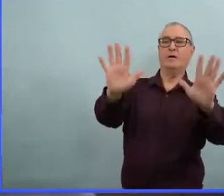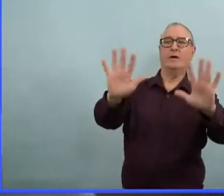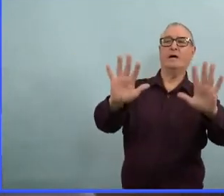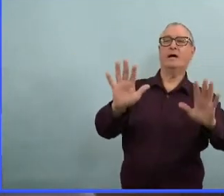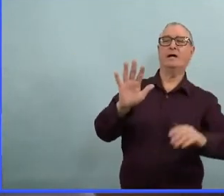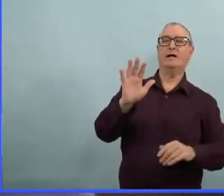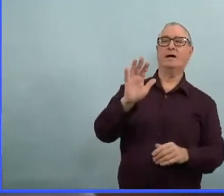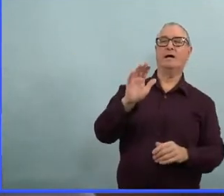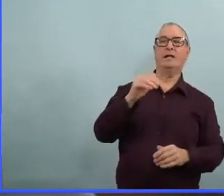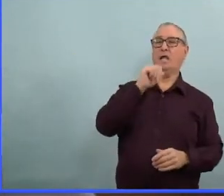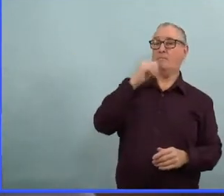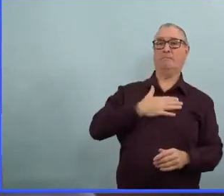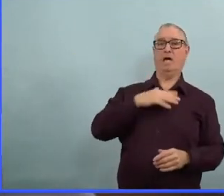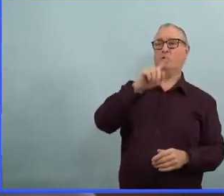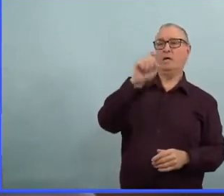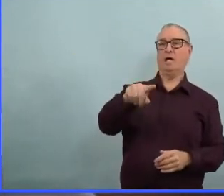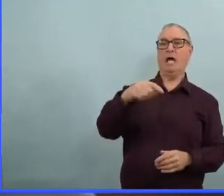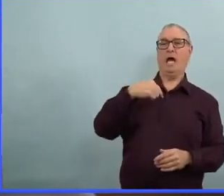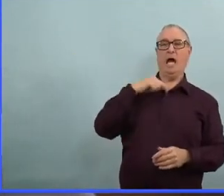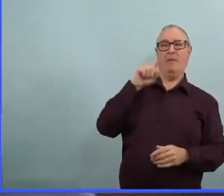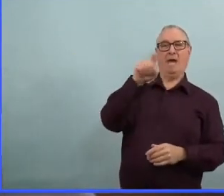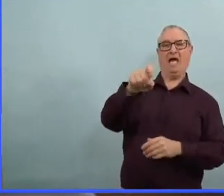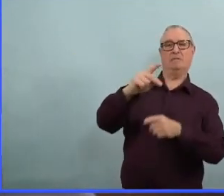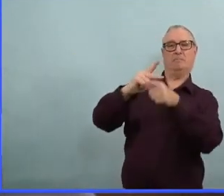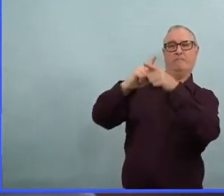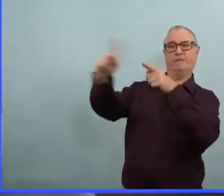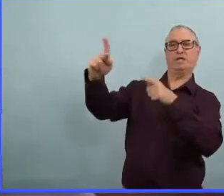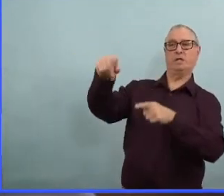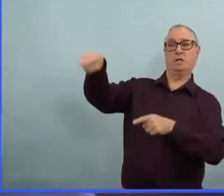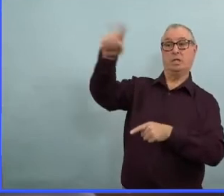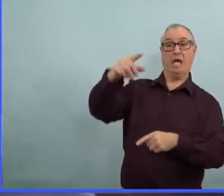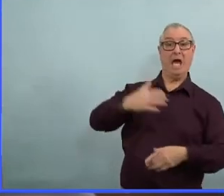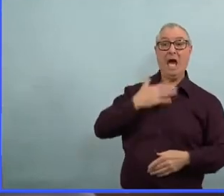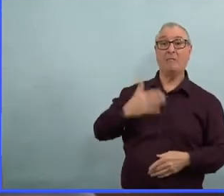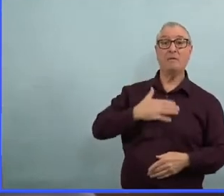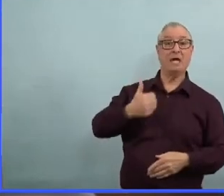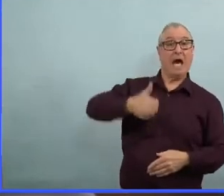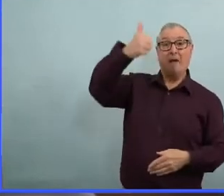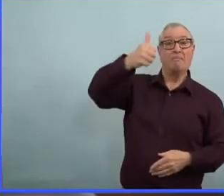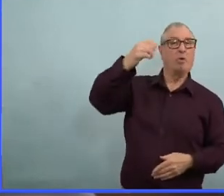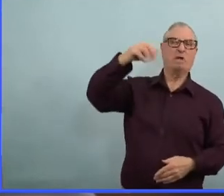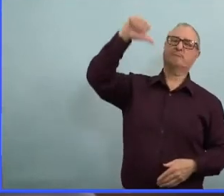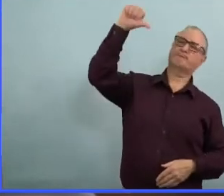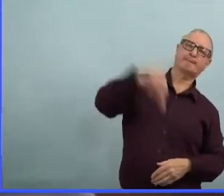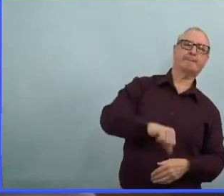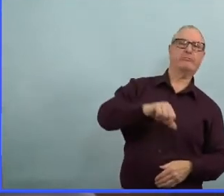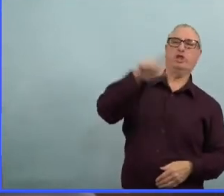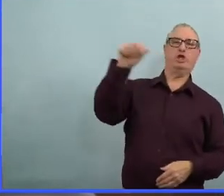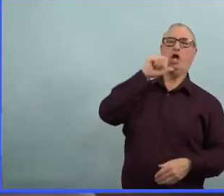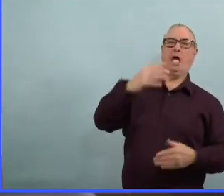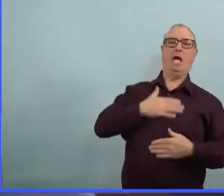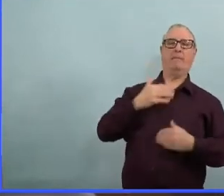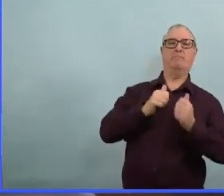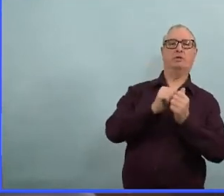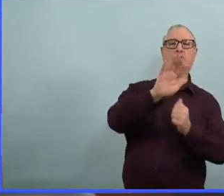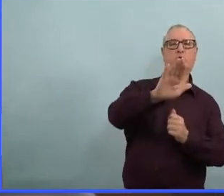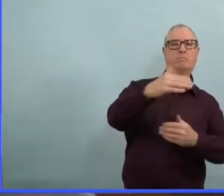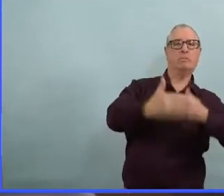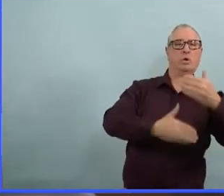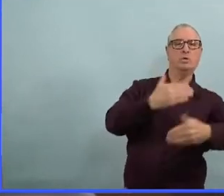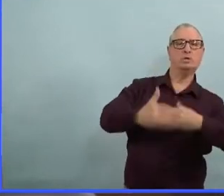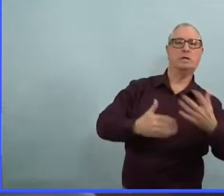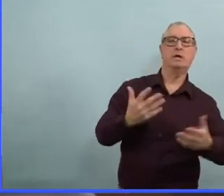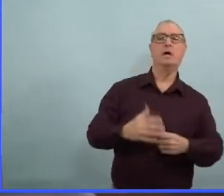c'est très simple il y a des restrictions diverses à divers niveaux nous examinons divers scénarios avec les données de modélisation